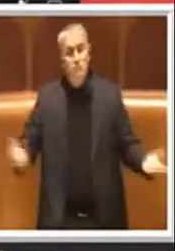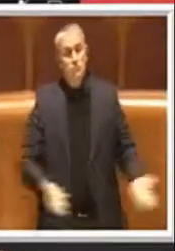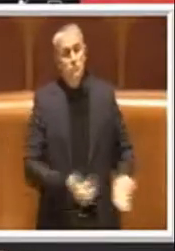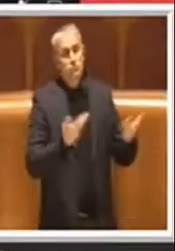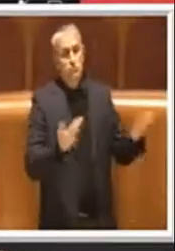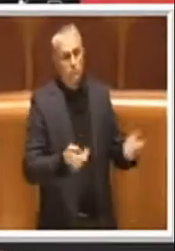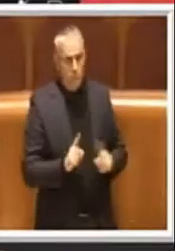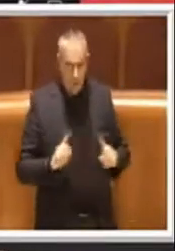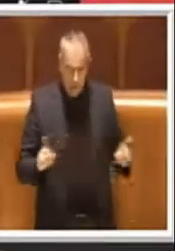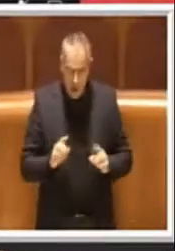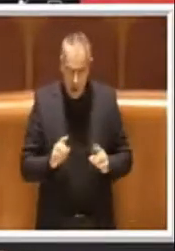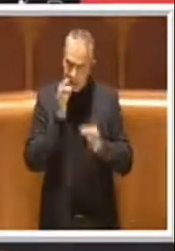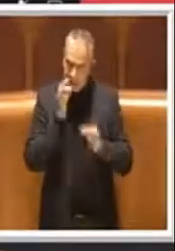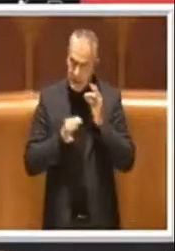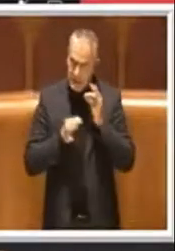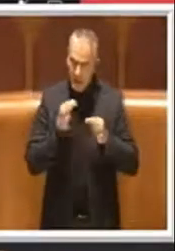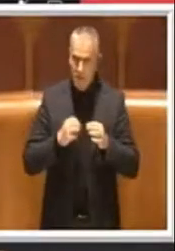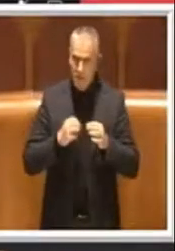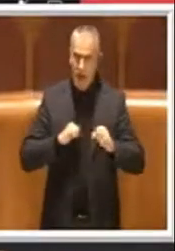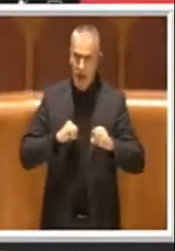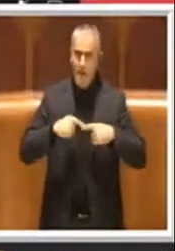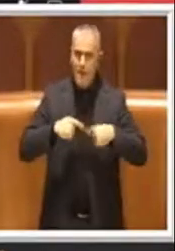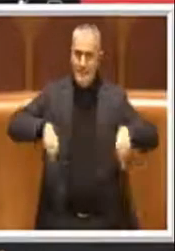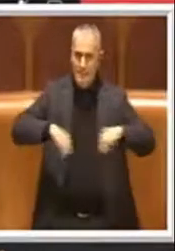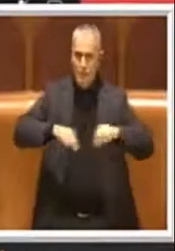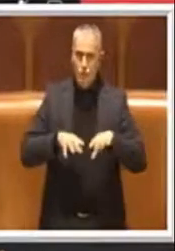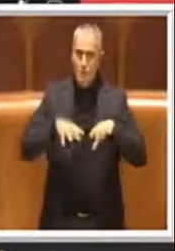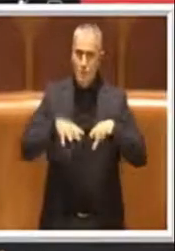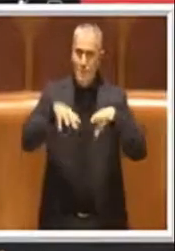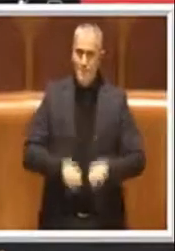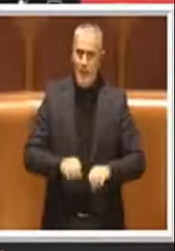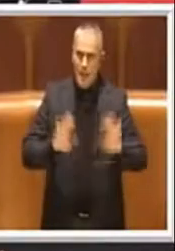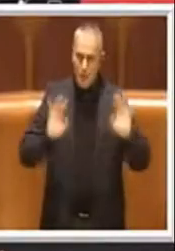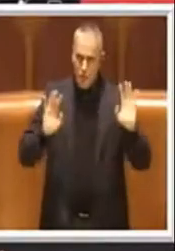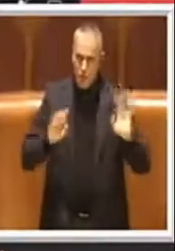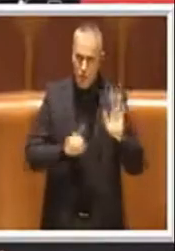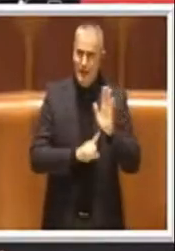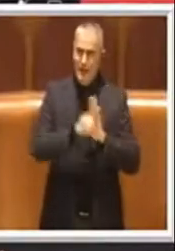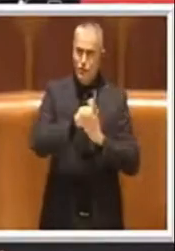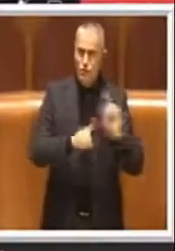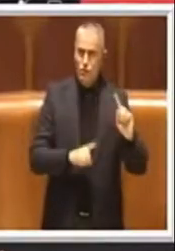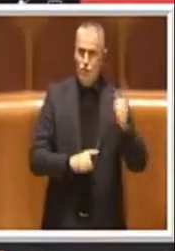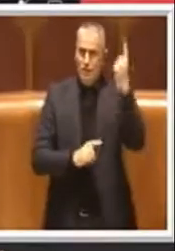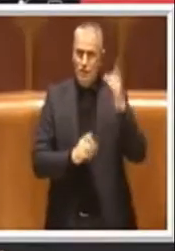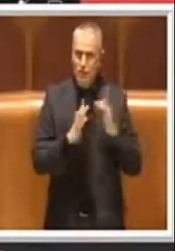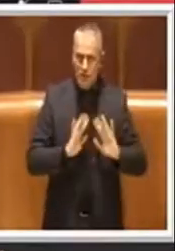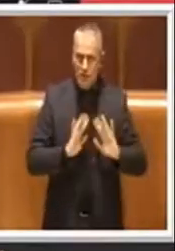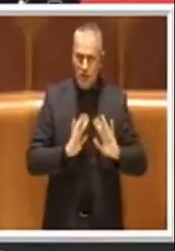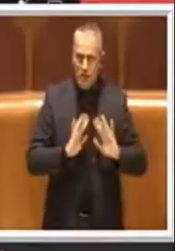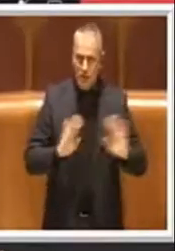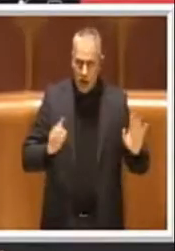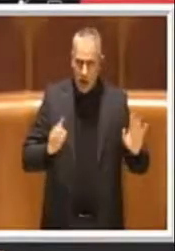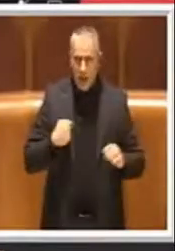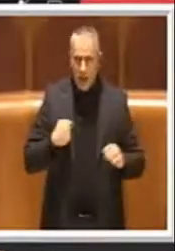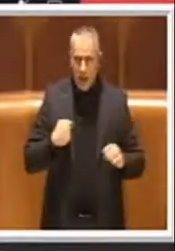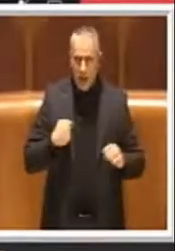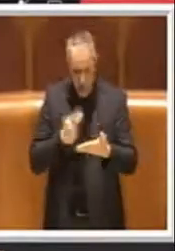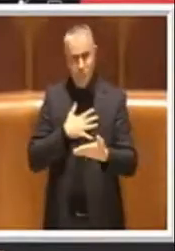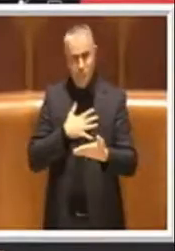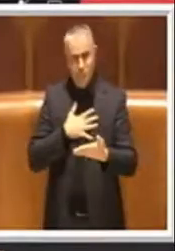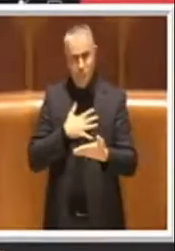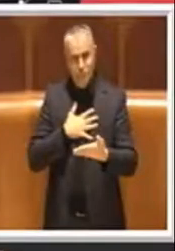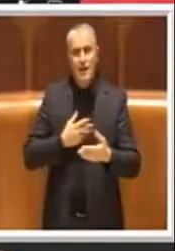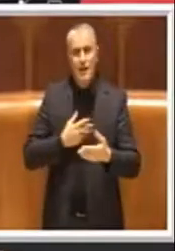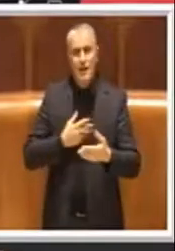stato un impegno dell'amministrazione per raggiungere questo risultato, come rilevo con soddisfazione che il